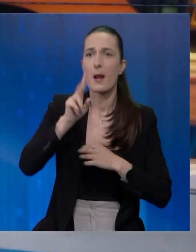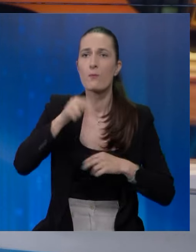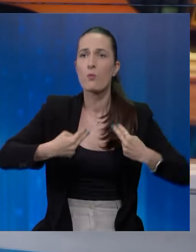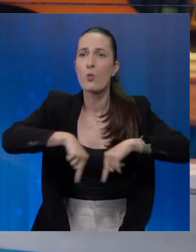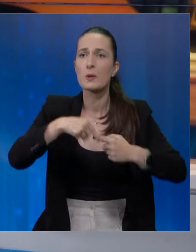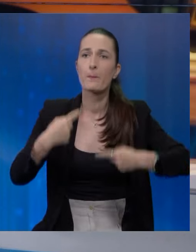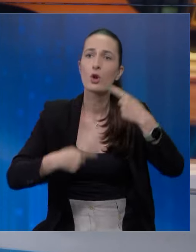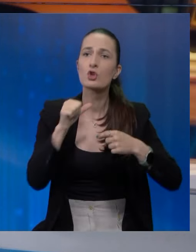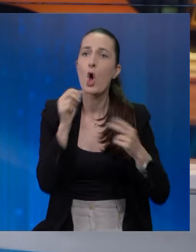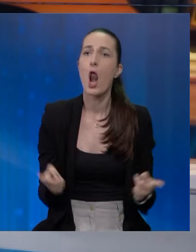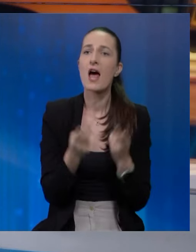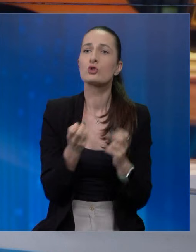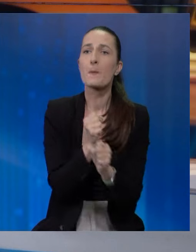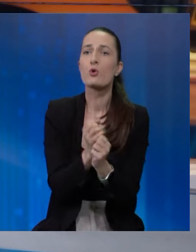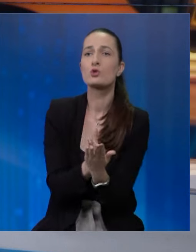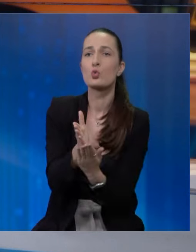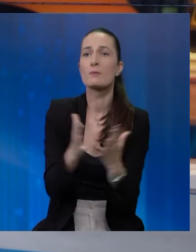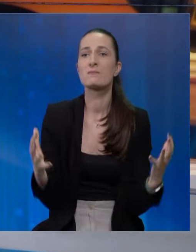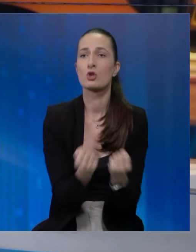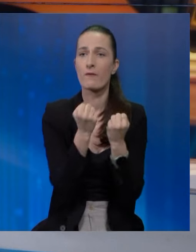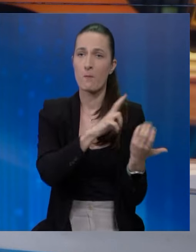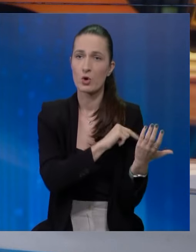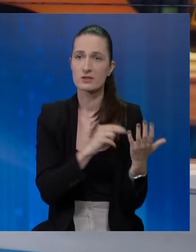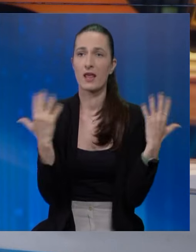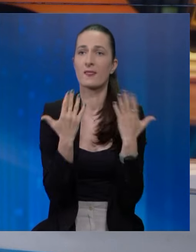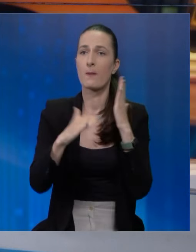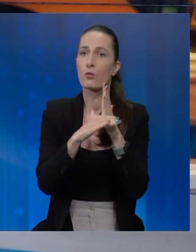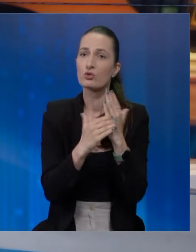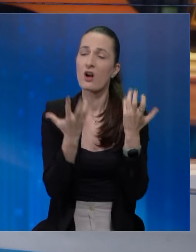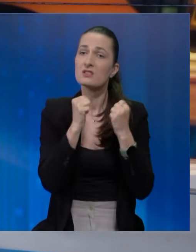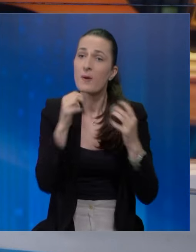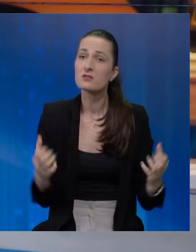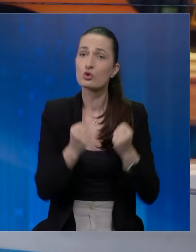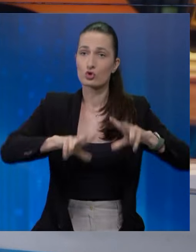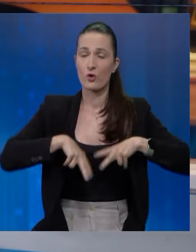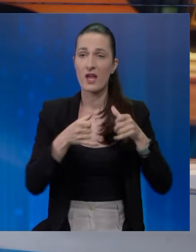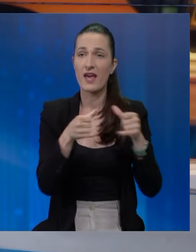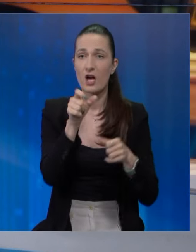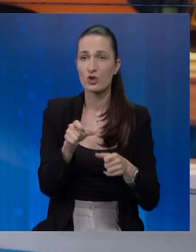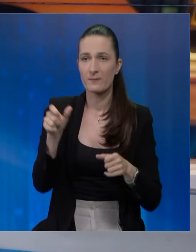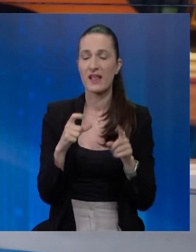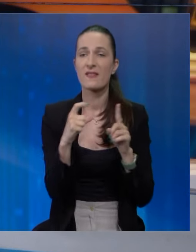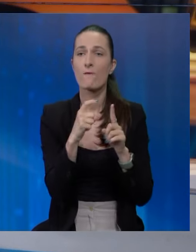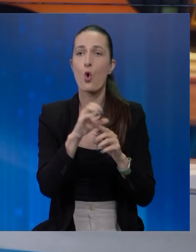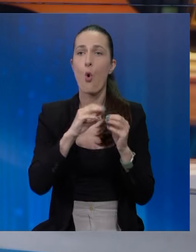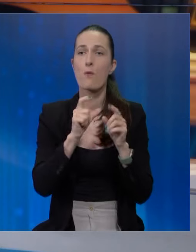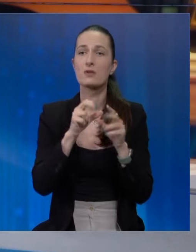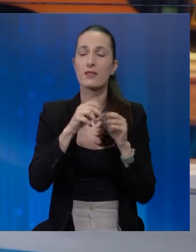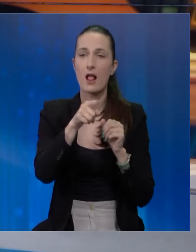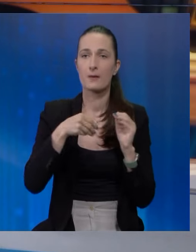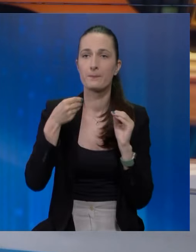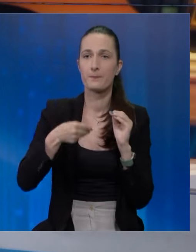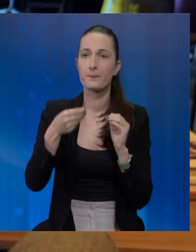političare i olakšati posao službama spašavanju policiji i hitnoj pomoći, ali i spasiti živote građana. Davor, obrdanje.